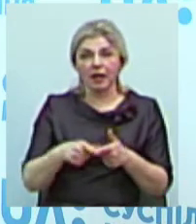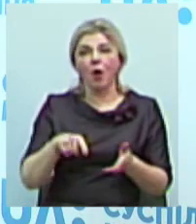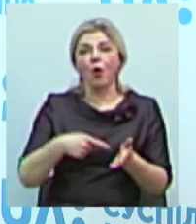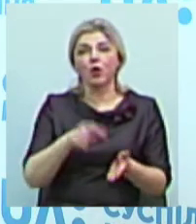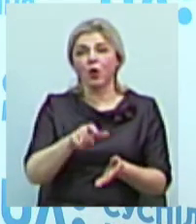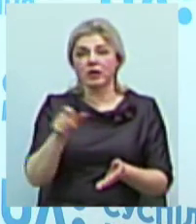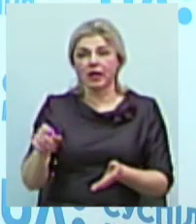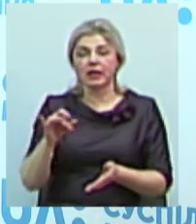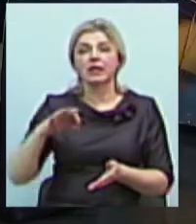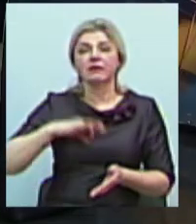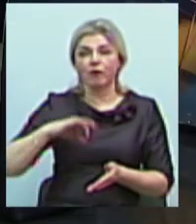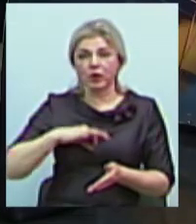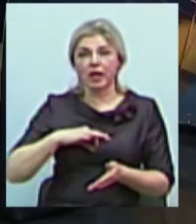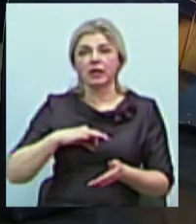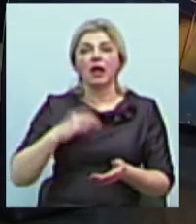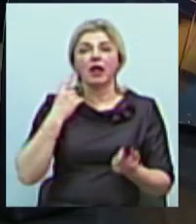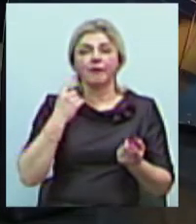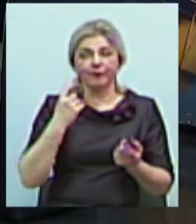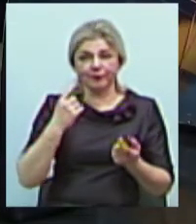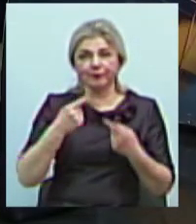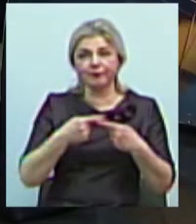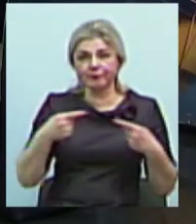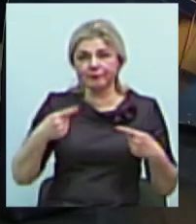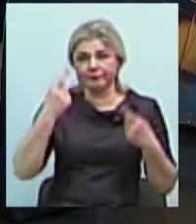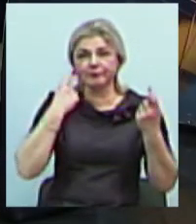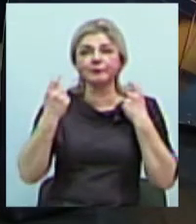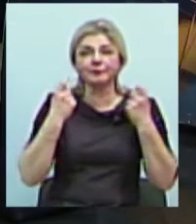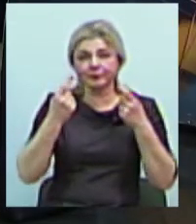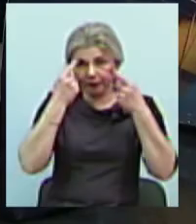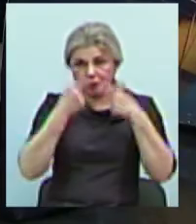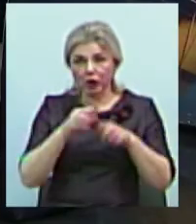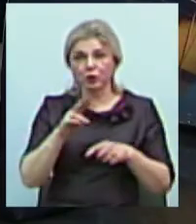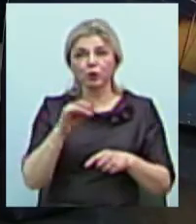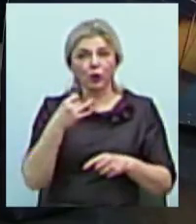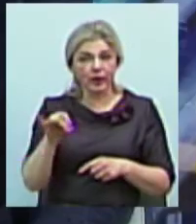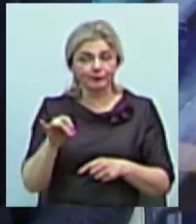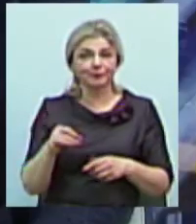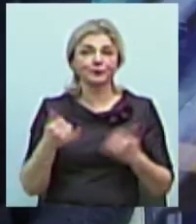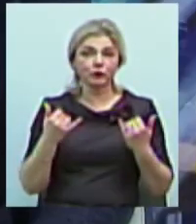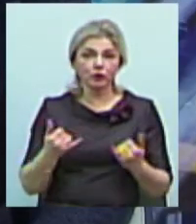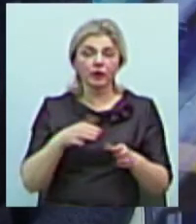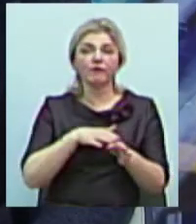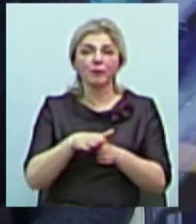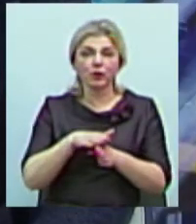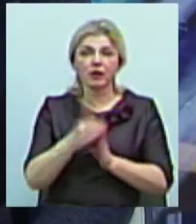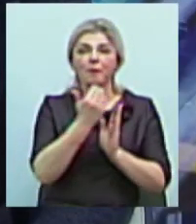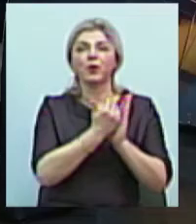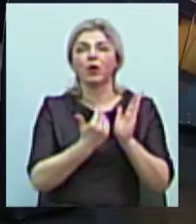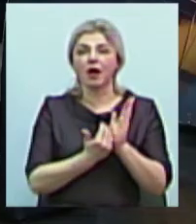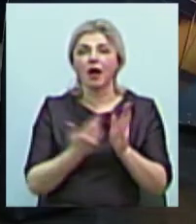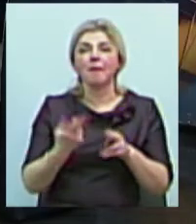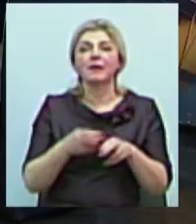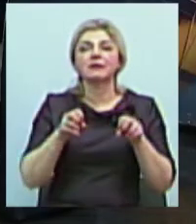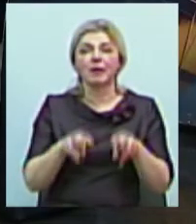застосуванням інформаційних технологій. Вже з 2015 року реалізується програма «Безпечне